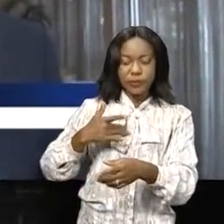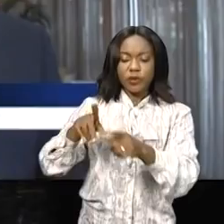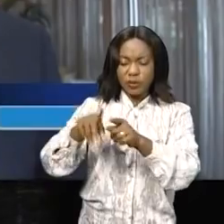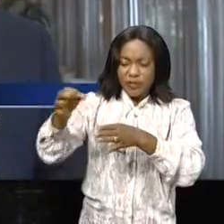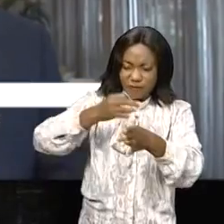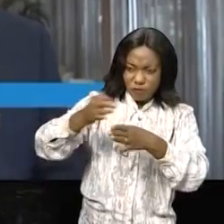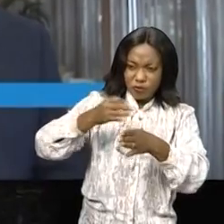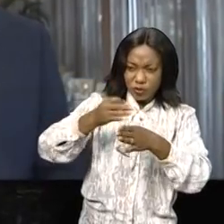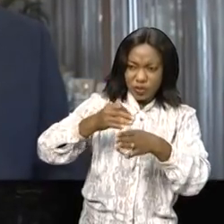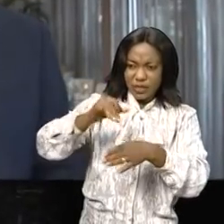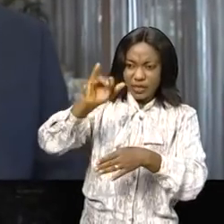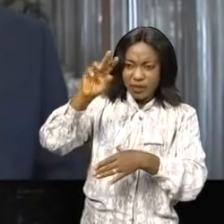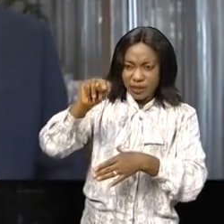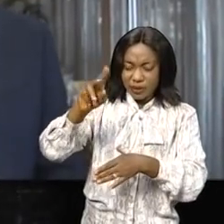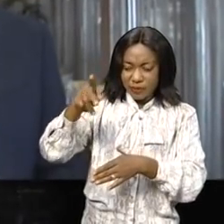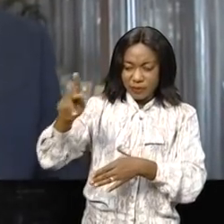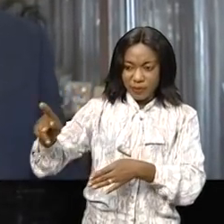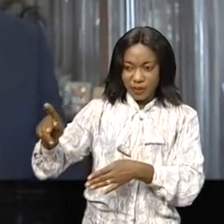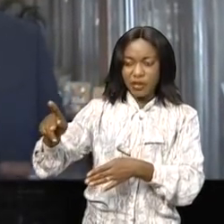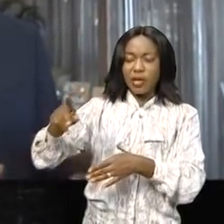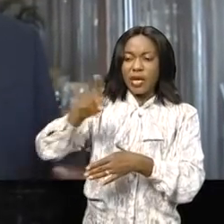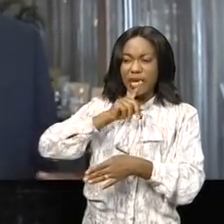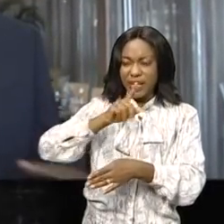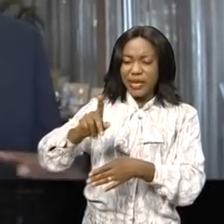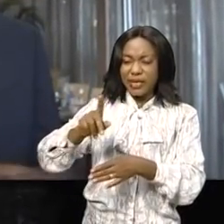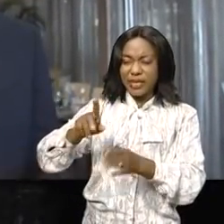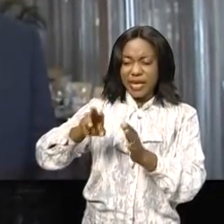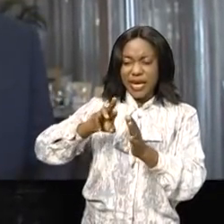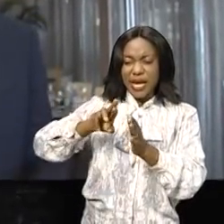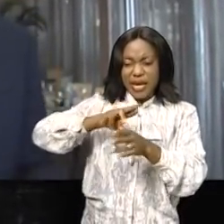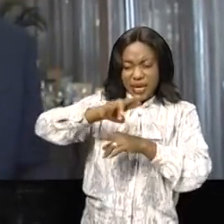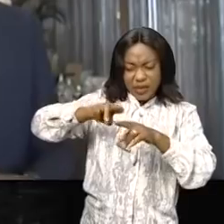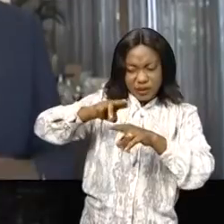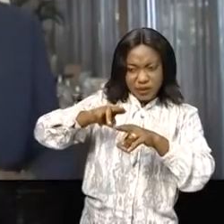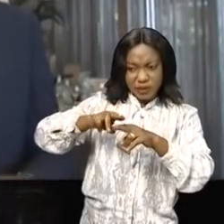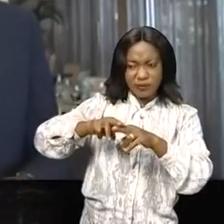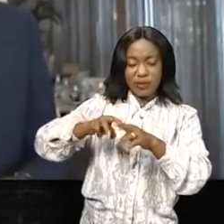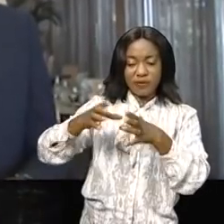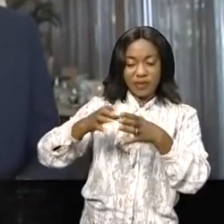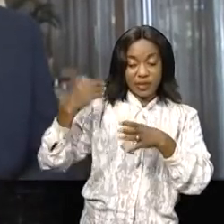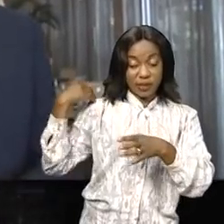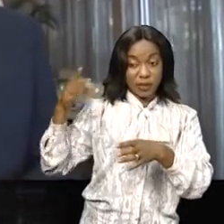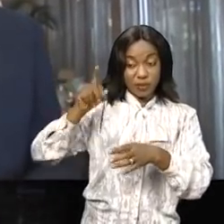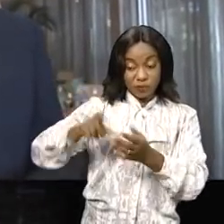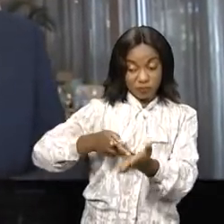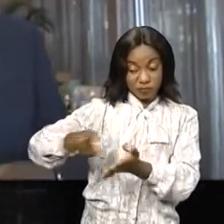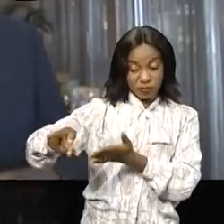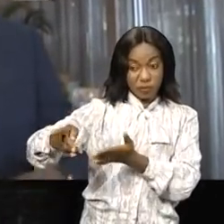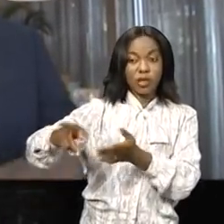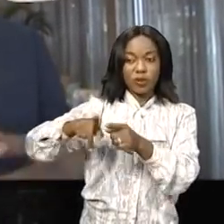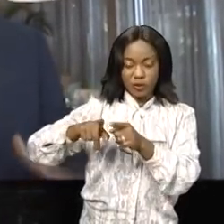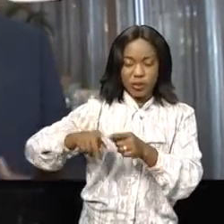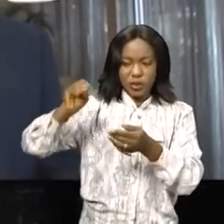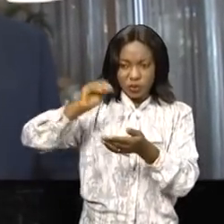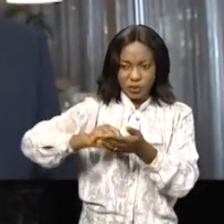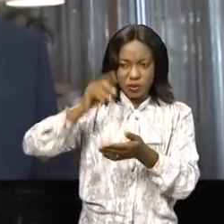formations de l'INPP, il faut être en règle avec l'État d'abord. Chaque mois, on aura encore